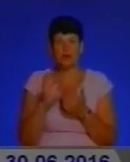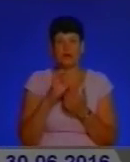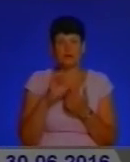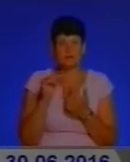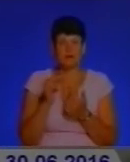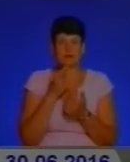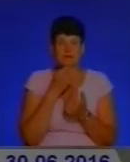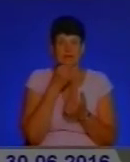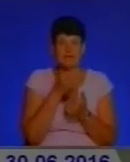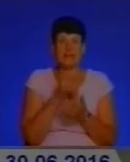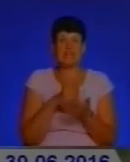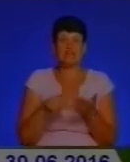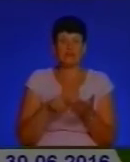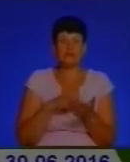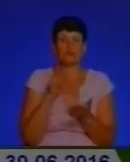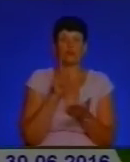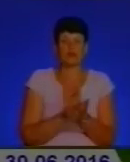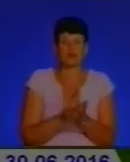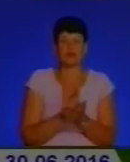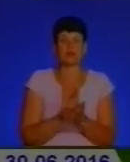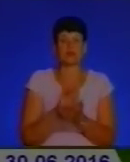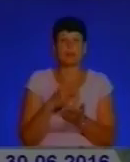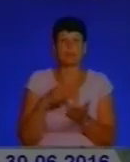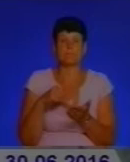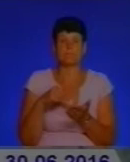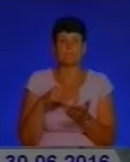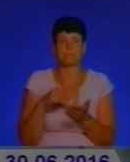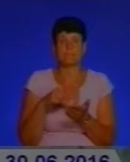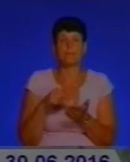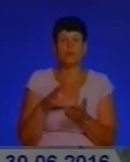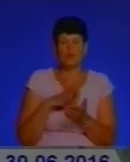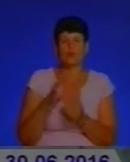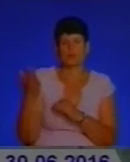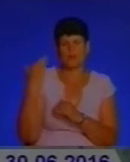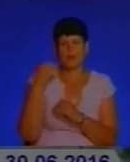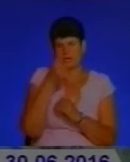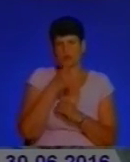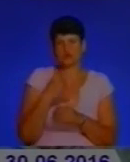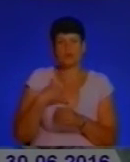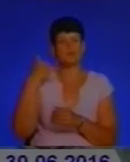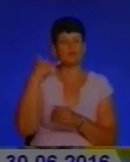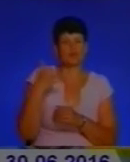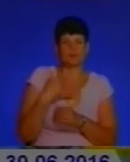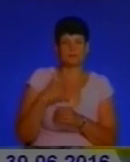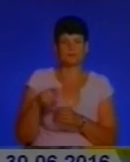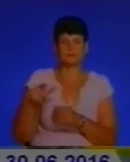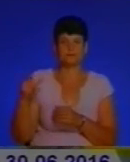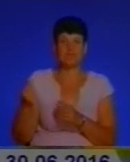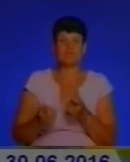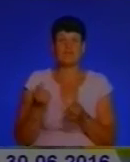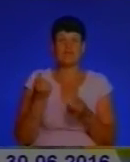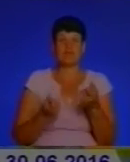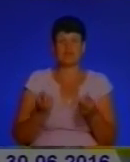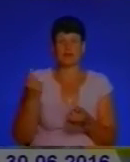ліквідувати борщівник мають фахівці міськшлях Рембуду. Бували попередні роки, що до нас телефонували мешканці, які виявляли,